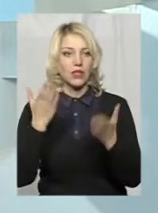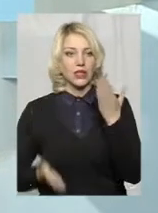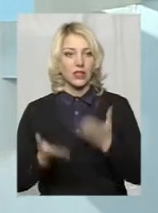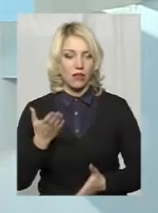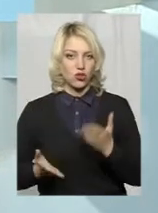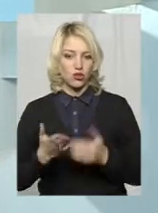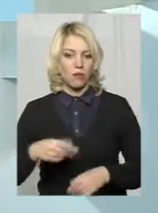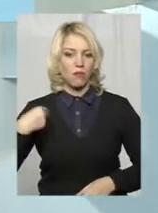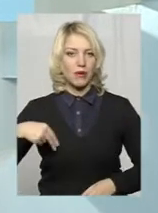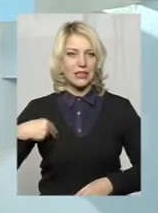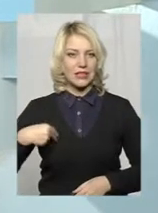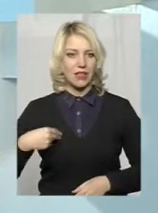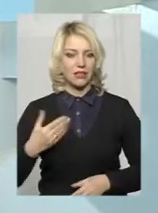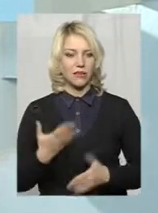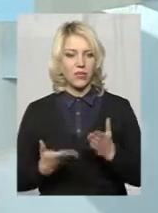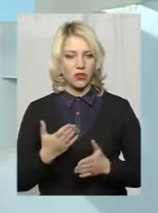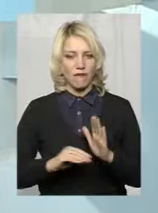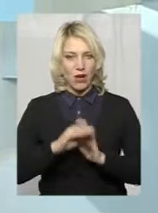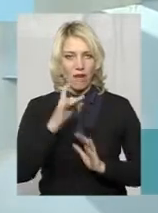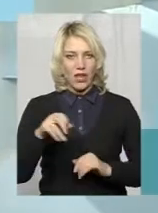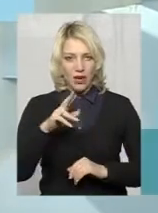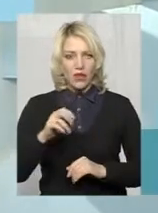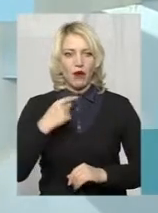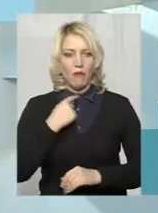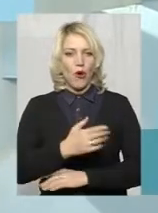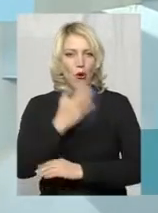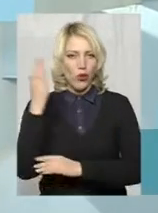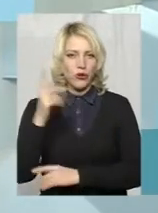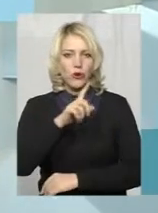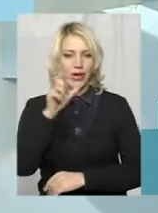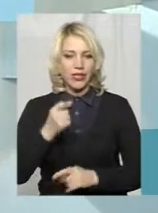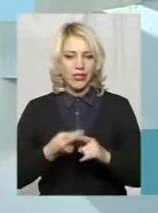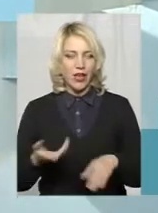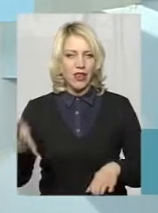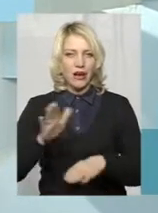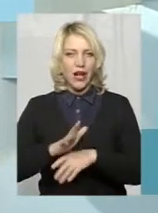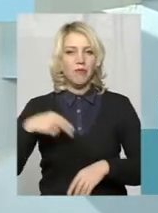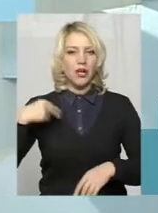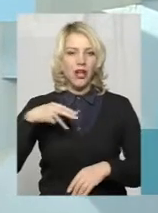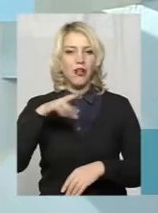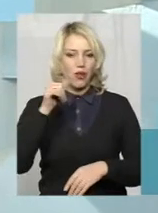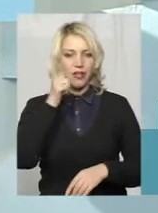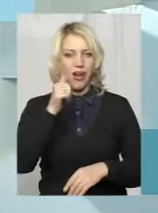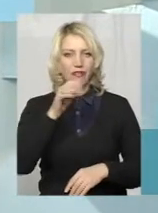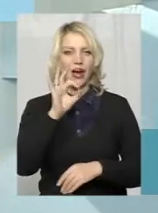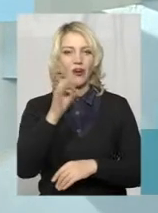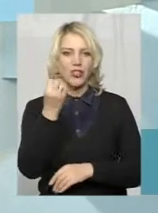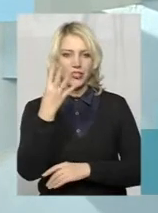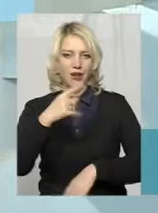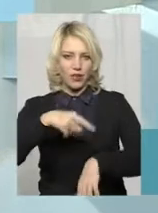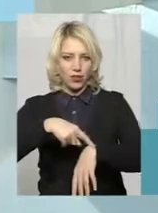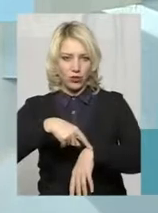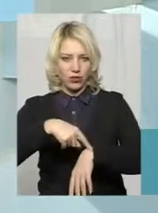президент і якщо сьогодні Верховна Рада проголосує за цей наказ президента, то звісно, що завтра о 14-й годині